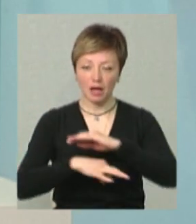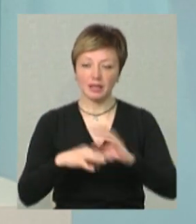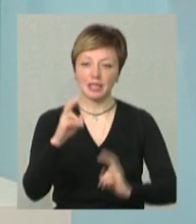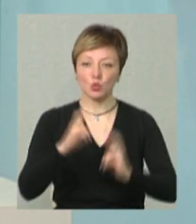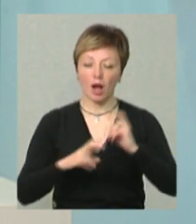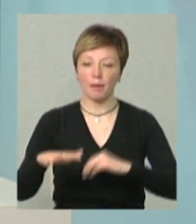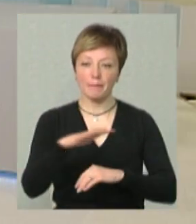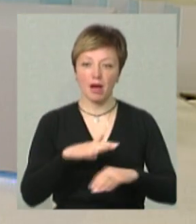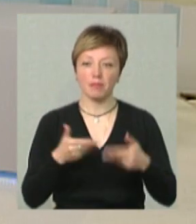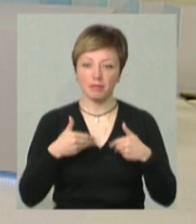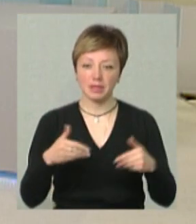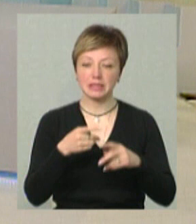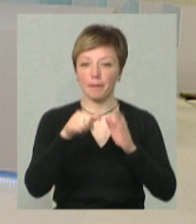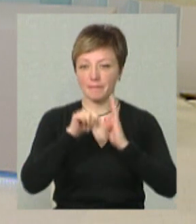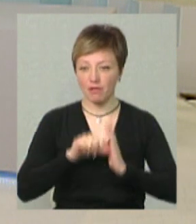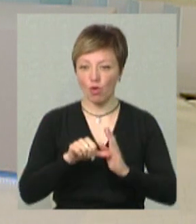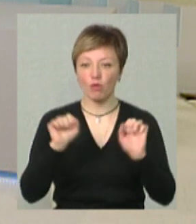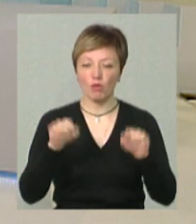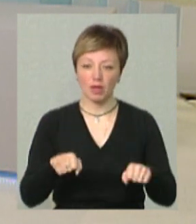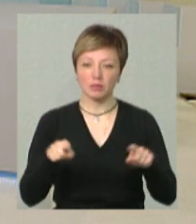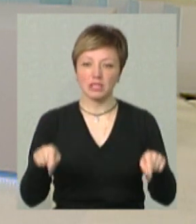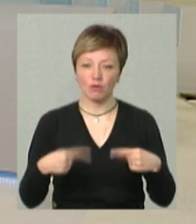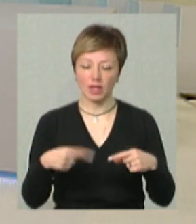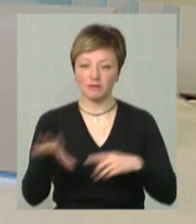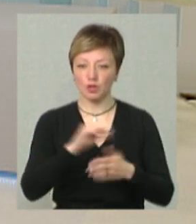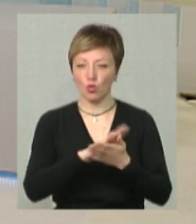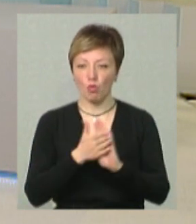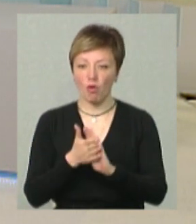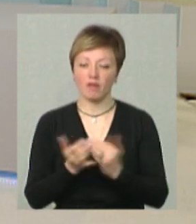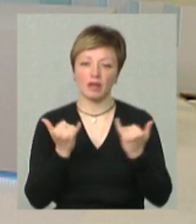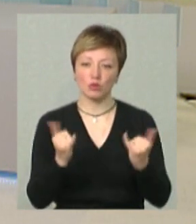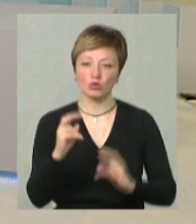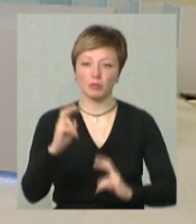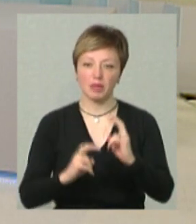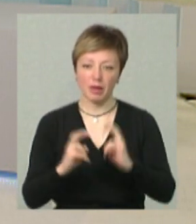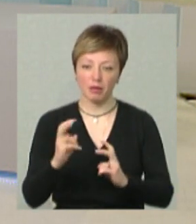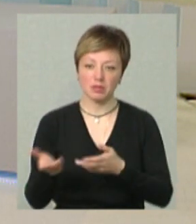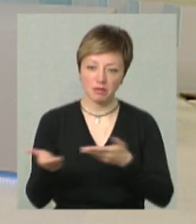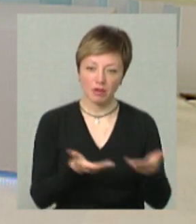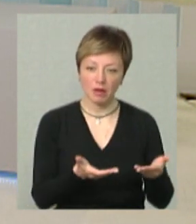парки, ми, в принципі, за пів року могли би створити всі умови для того, щоб підприємства,